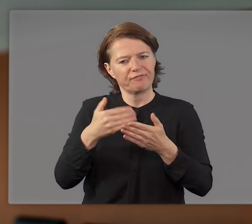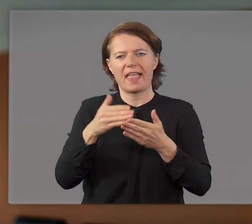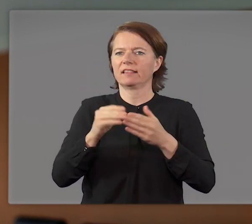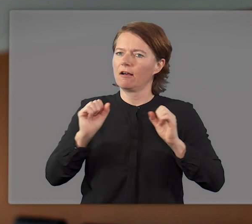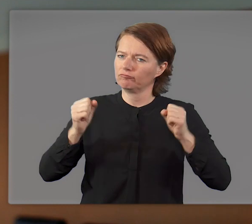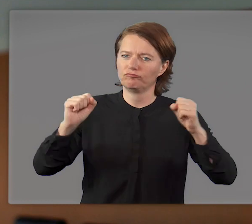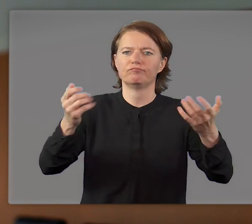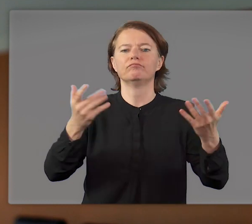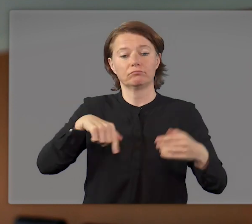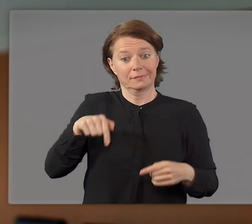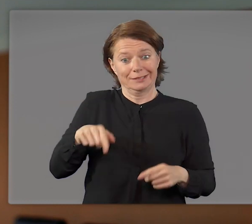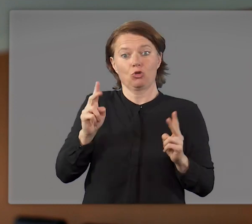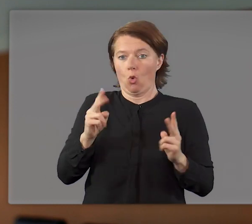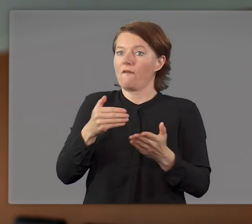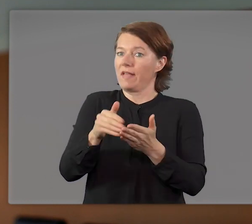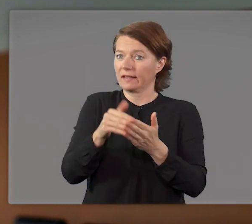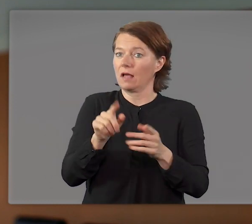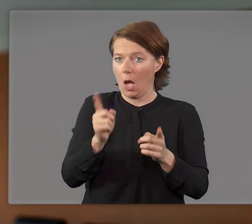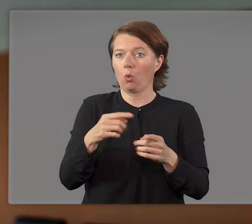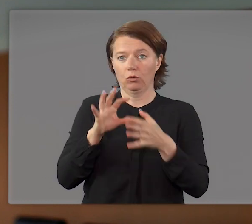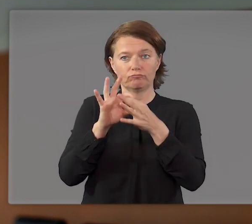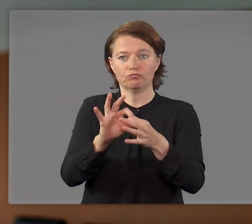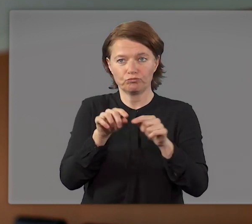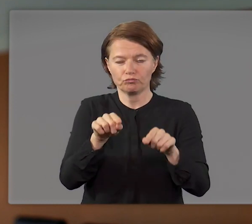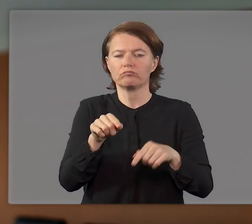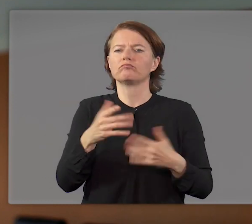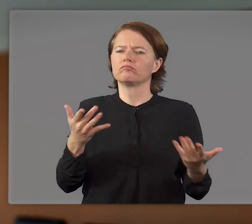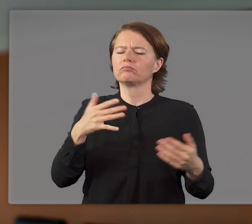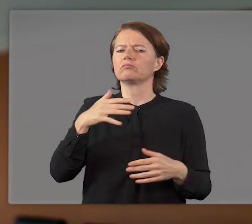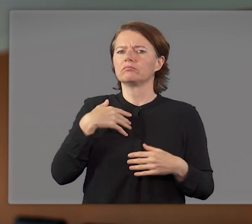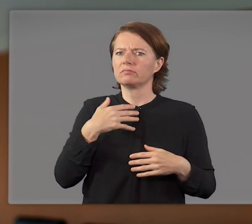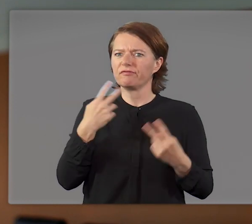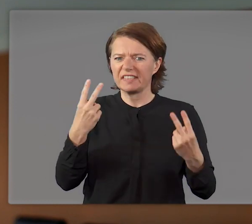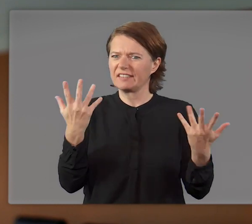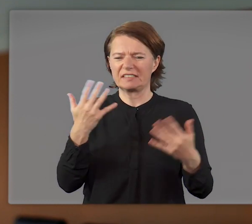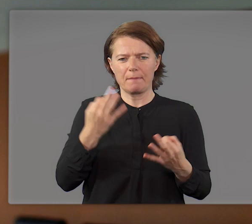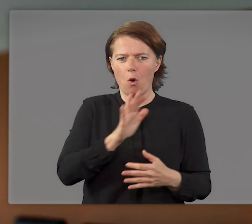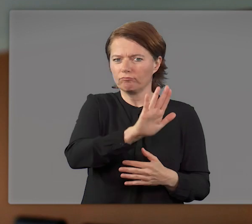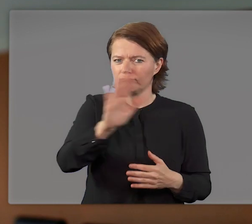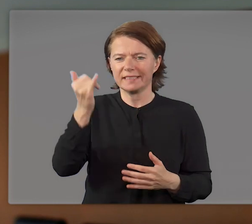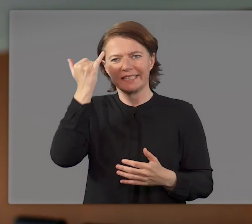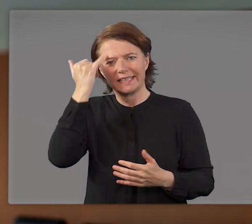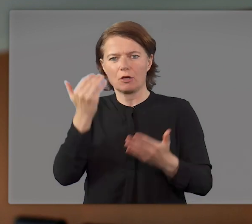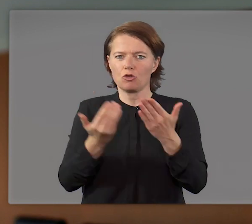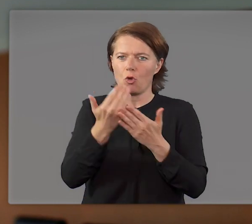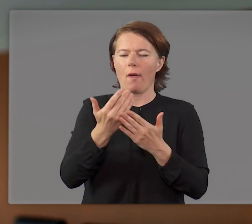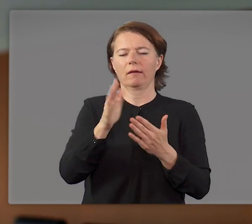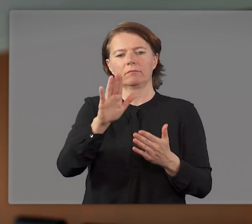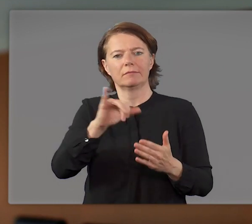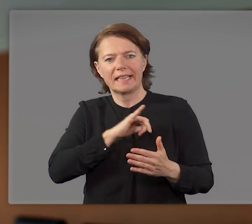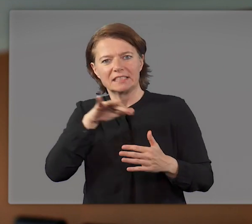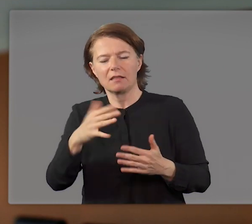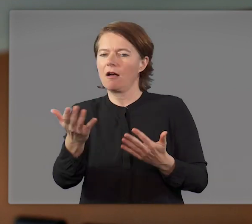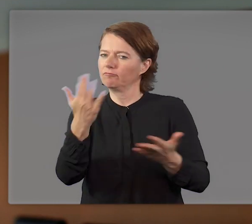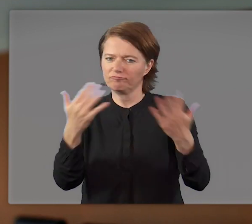immer wieder fort, auch zurzeit wieder. Dabei wollen wir erneut die guten Ideen einbeziehen, die viele interessierte